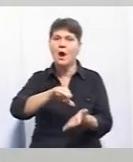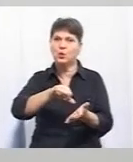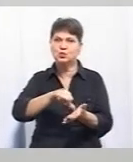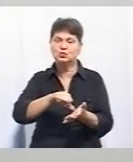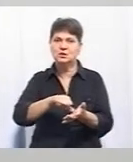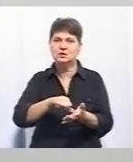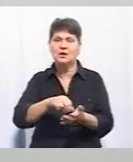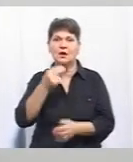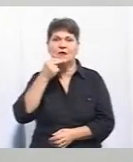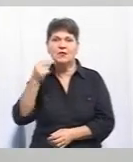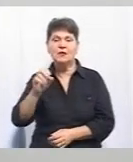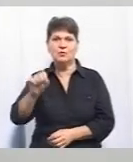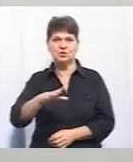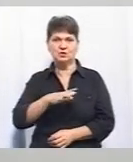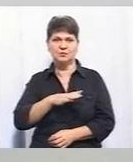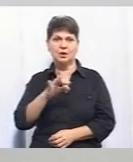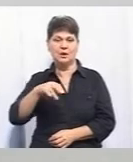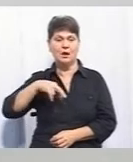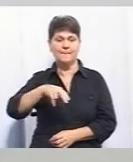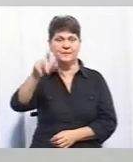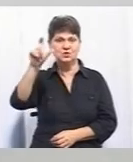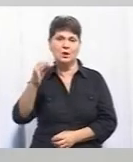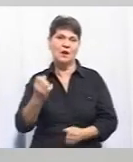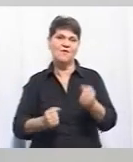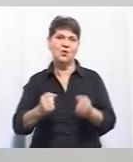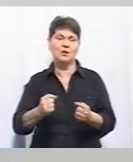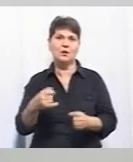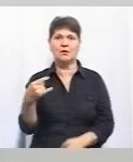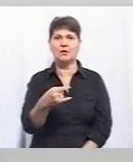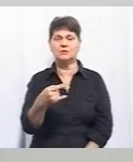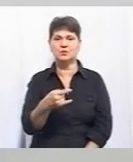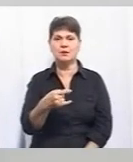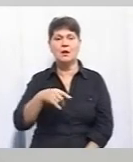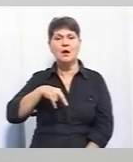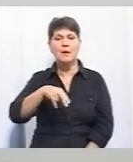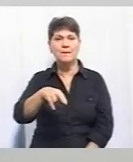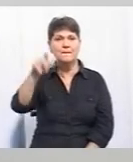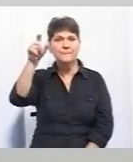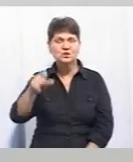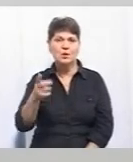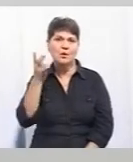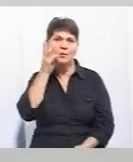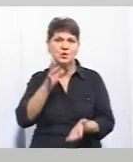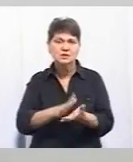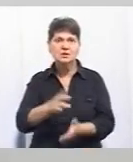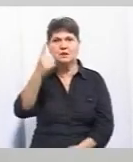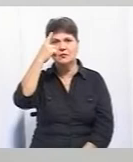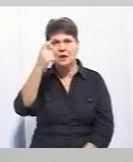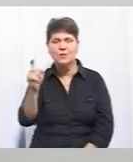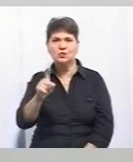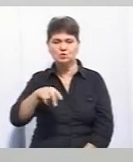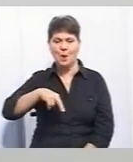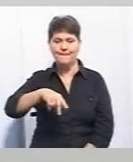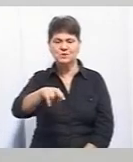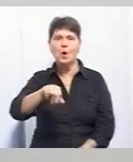може бути винуватцем, як і пішохід, так само і водій транспортного засобу. Пішоходам постійно наголошую, що пішохід